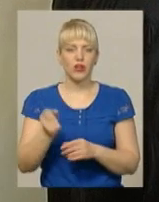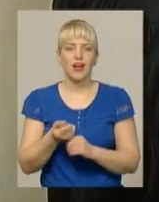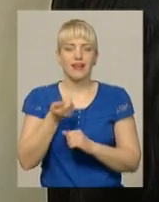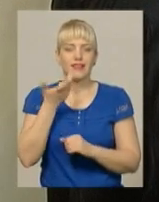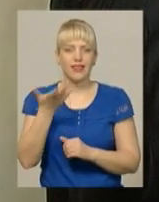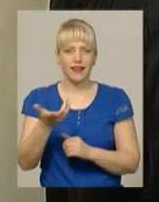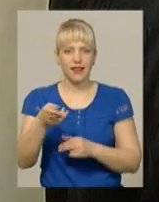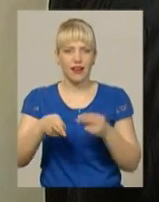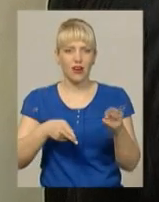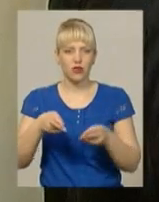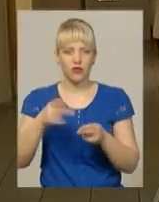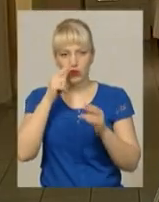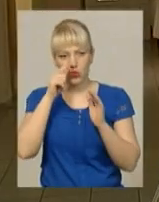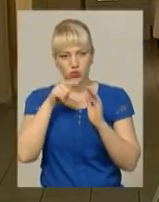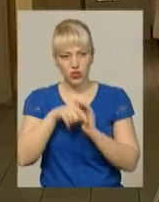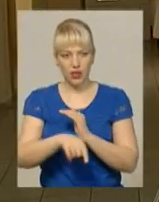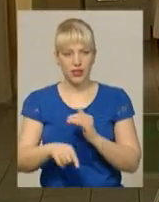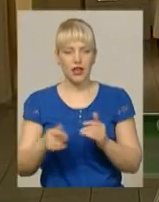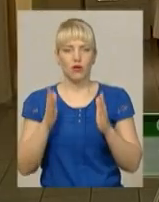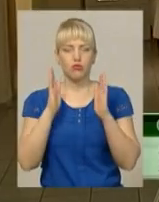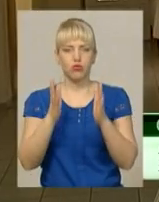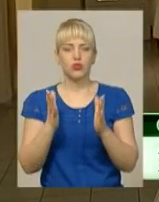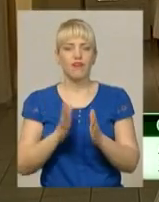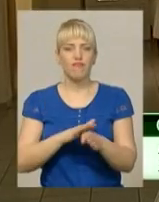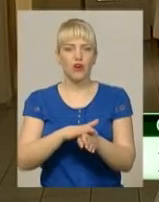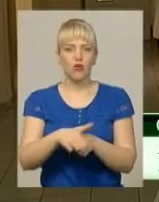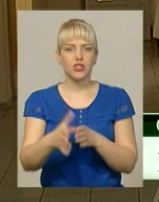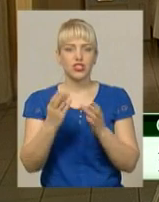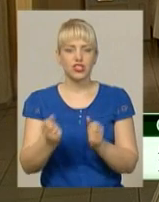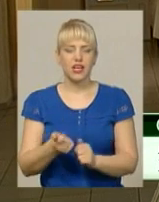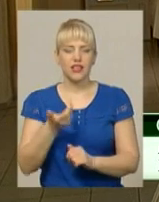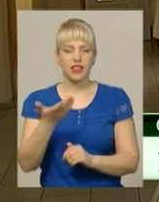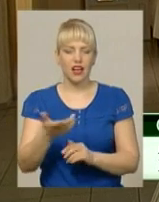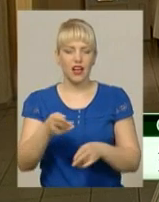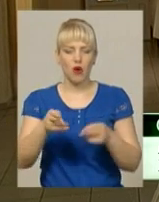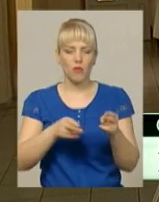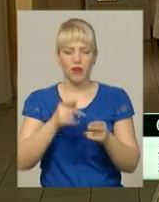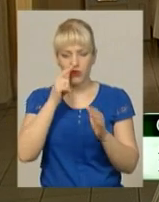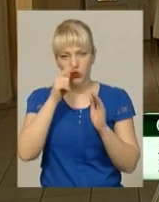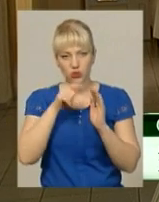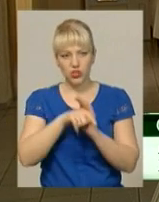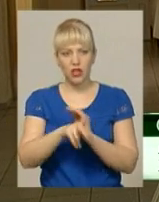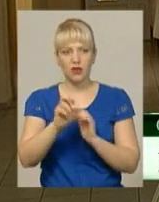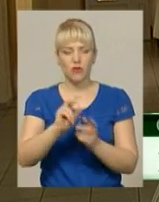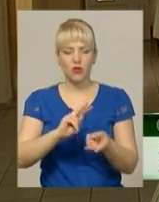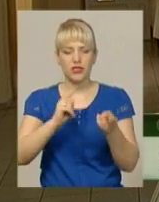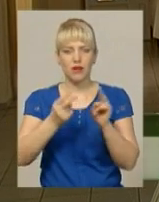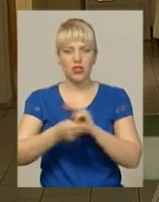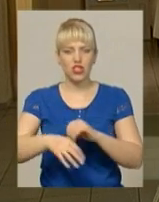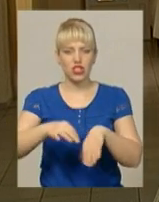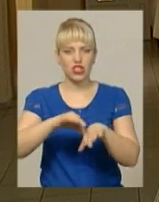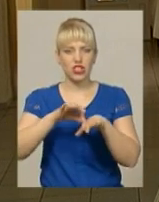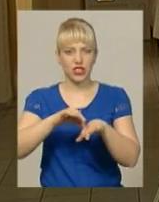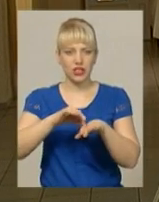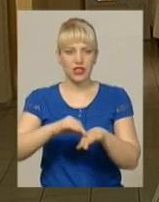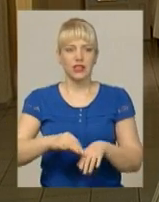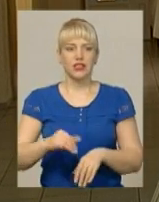-комбустіолог Оксана Хутурцова. Буде виконуватися ще декілька оперативних втручань по заміщенню дефекта шкірного покриву